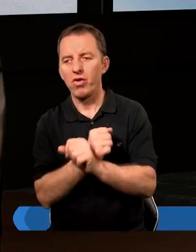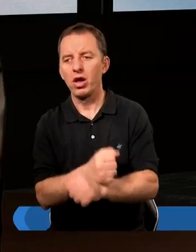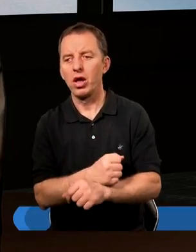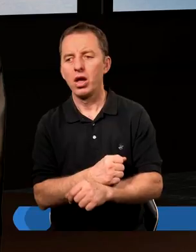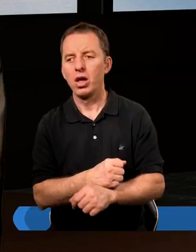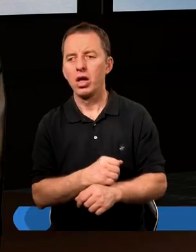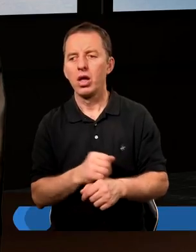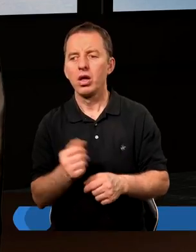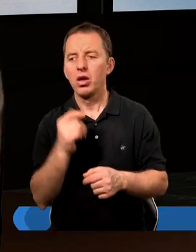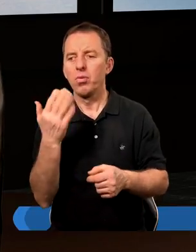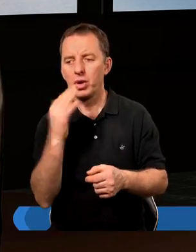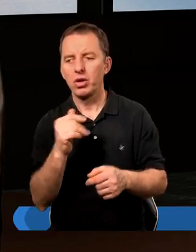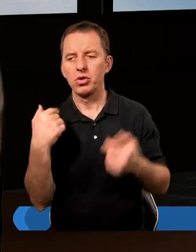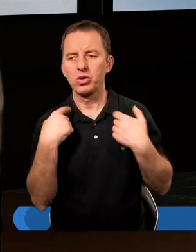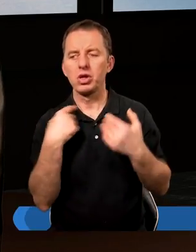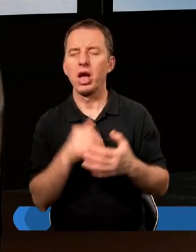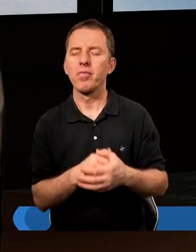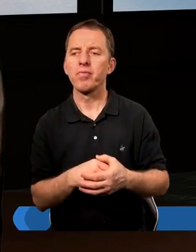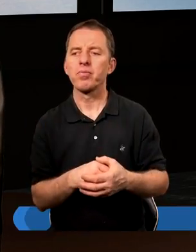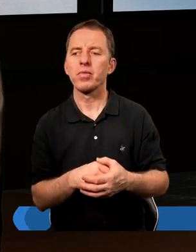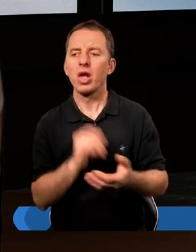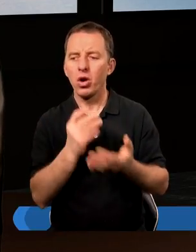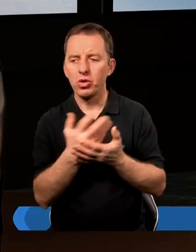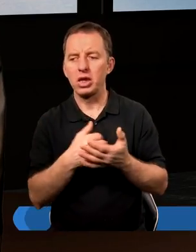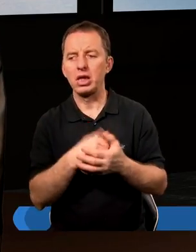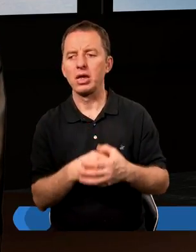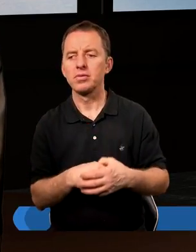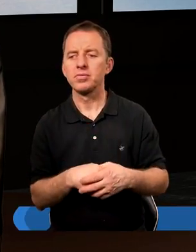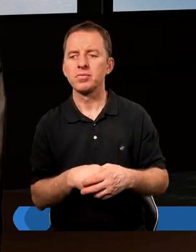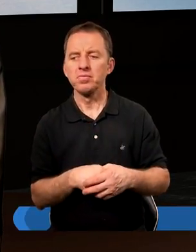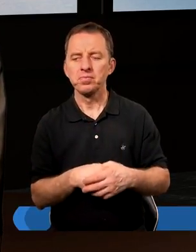pracują, jest bardzo, bardzo to korzystne.